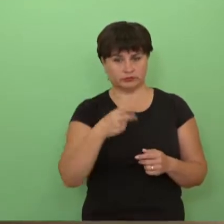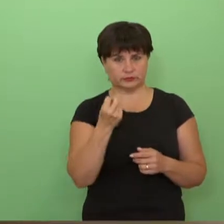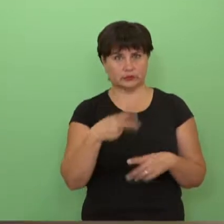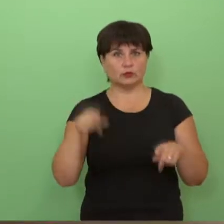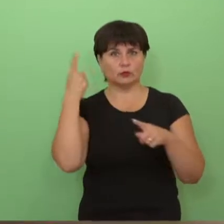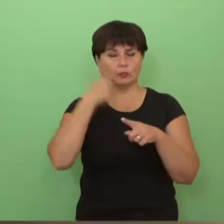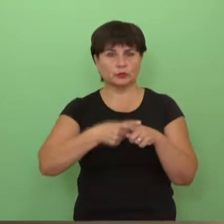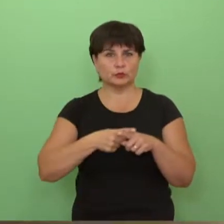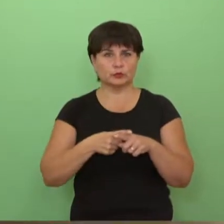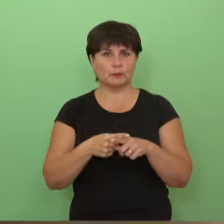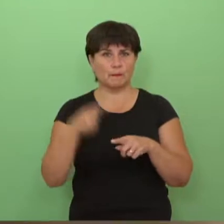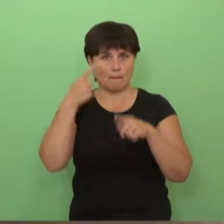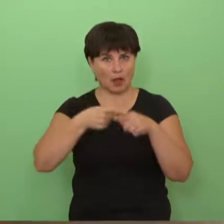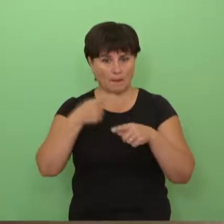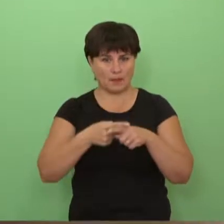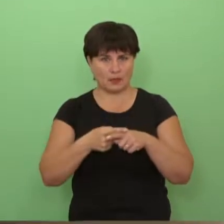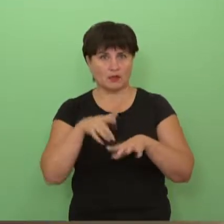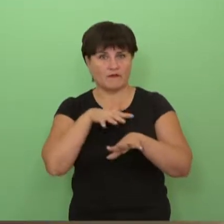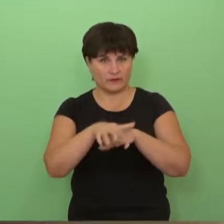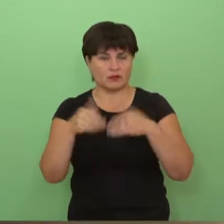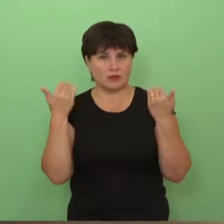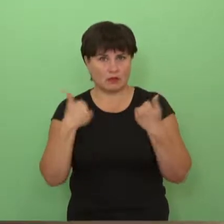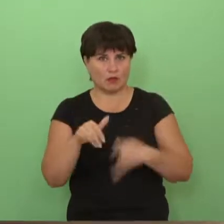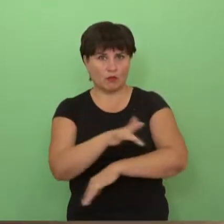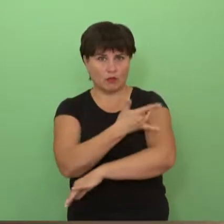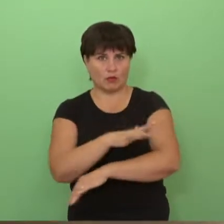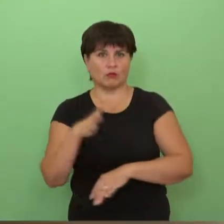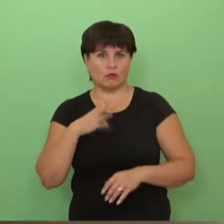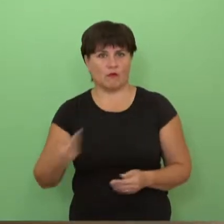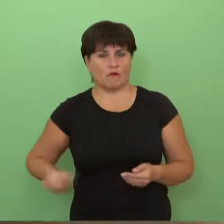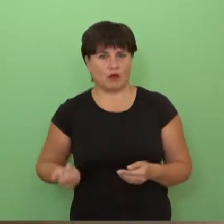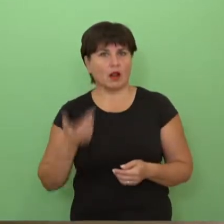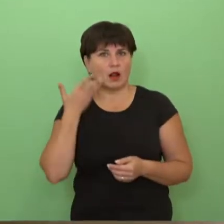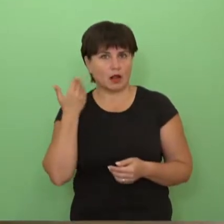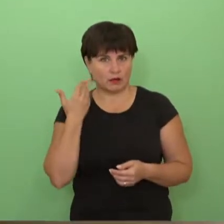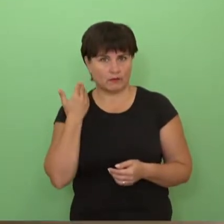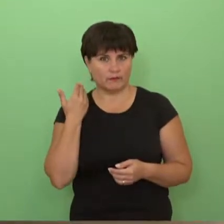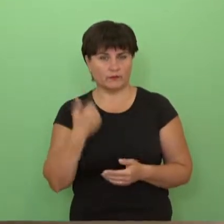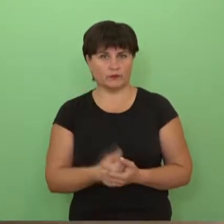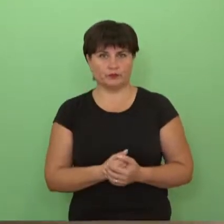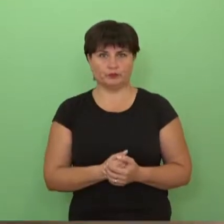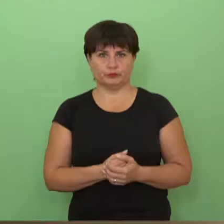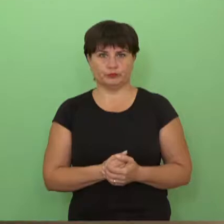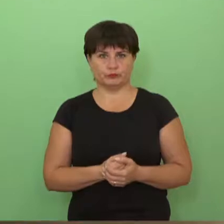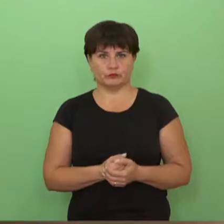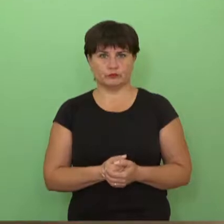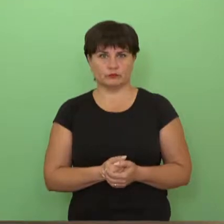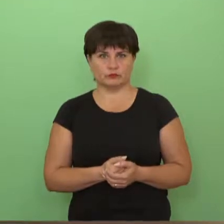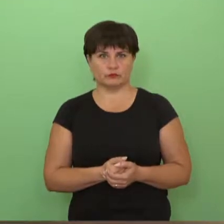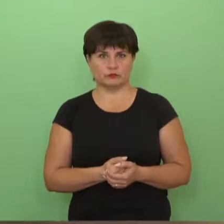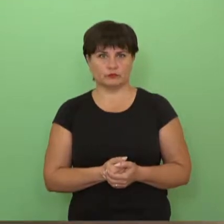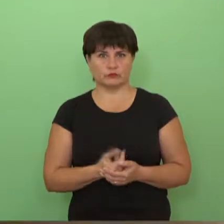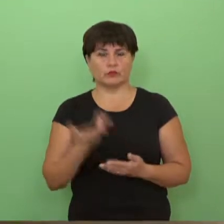vieną dviltę, plus už tas papildomas įvykdytas paslaugas ir tada buvo gyventi lengviau. Dėl